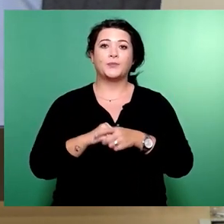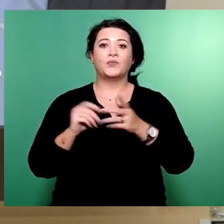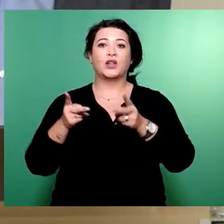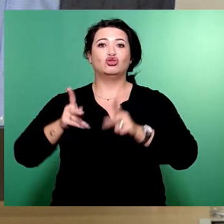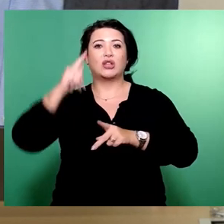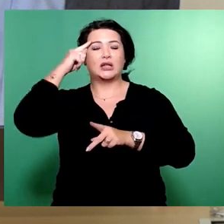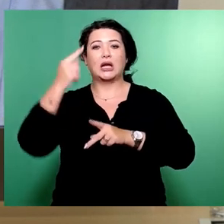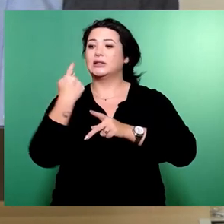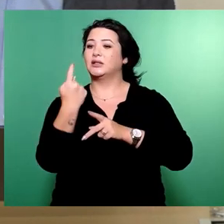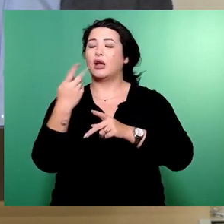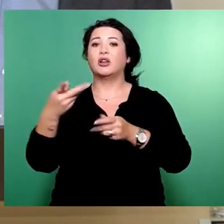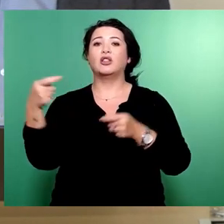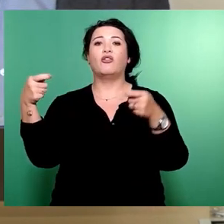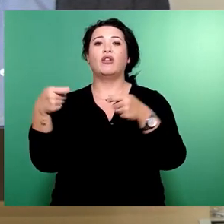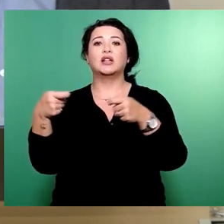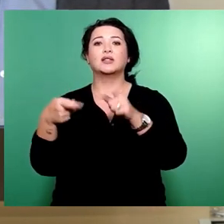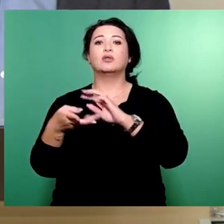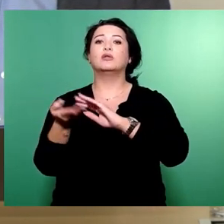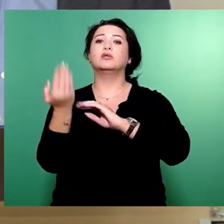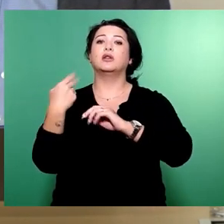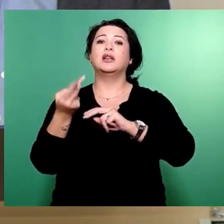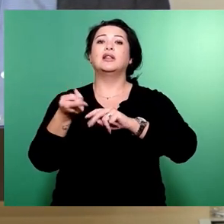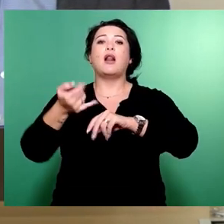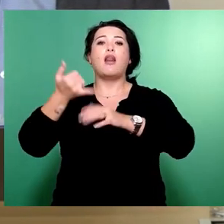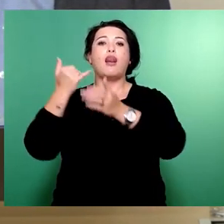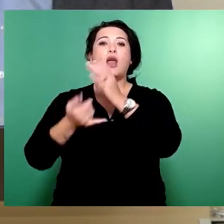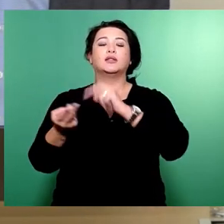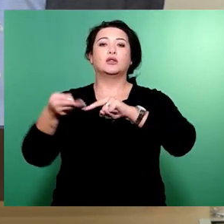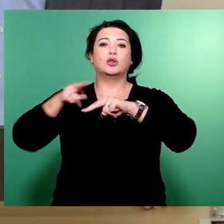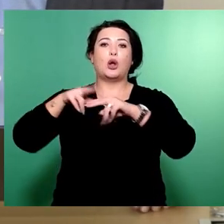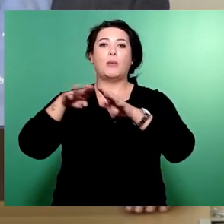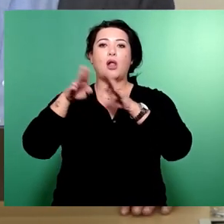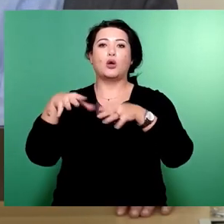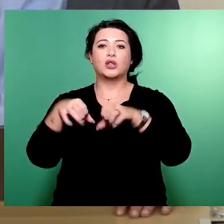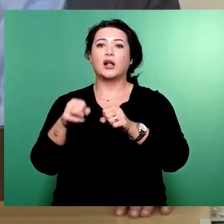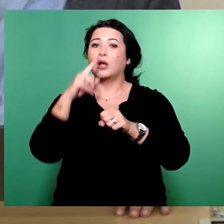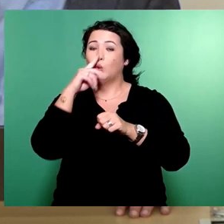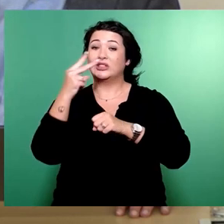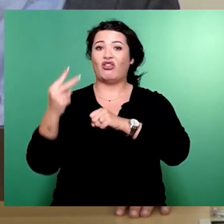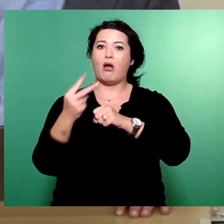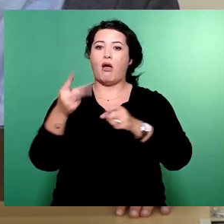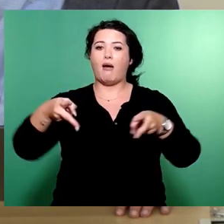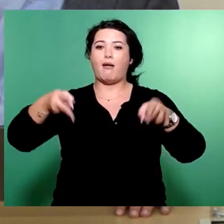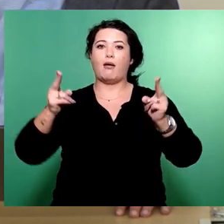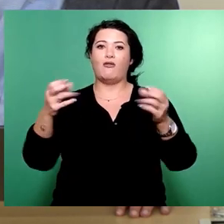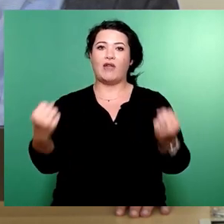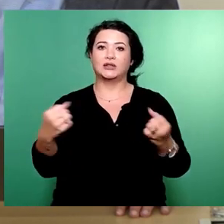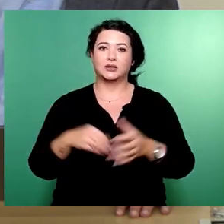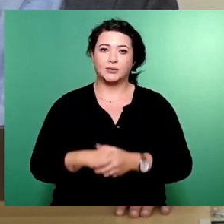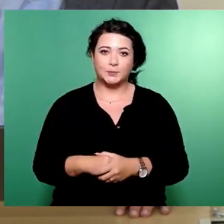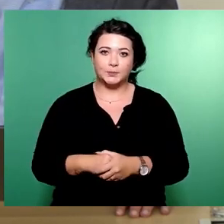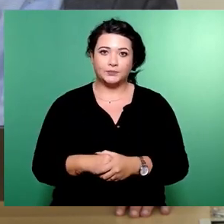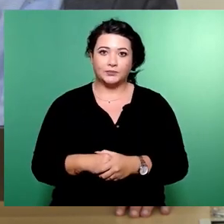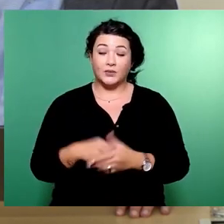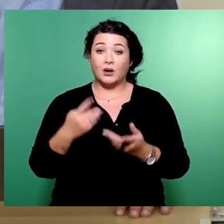Finanzierung schon im letzten Doppelhaus hat, explizit nur für zwei Jahre festgeschrieben hatte. Um ein Beispiel zu nennen, wenn der Rat